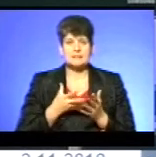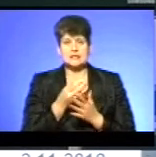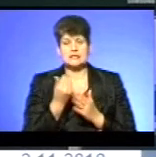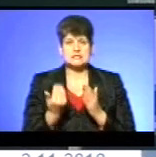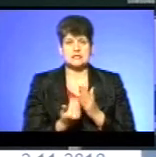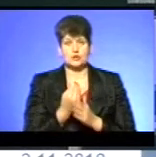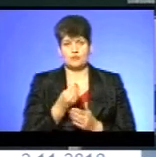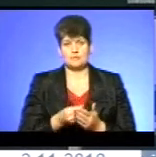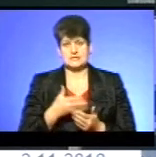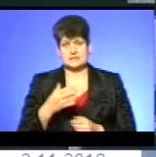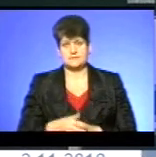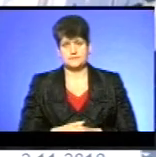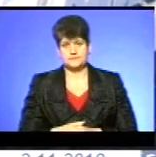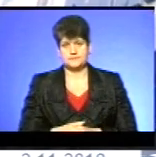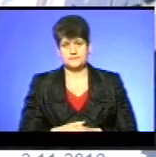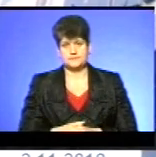новими тарифами.